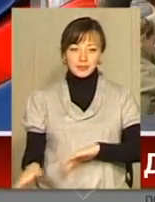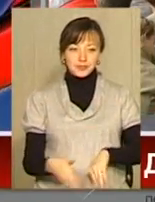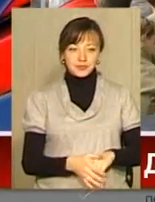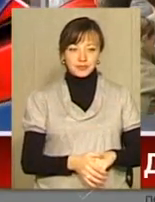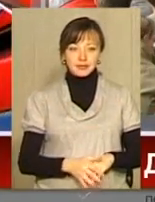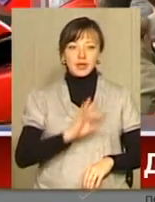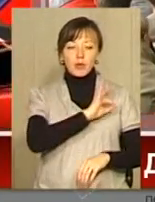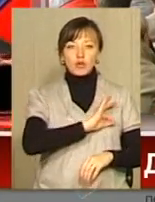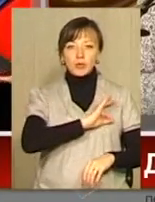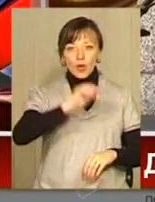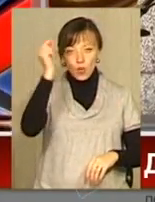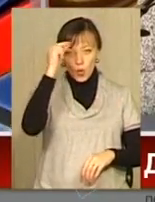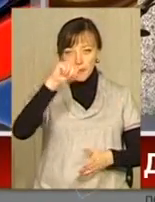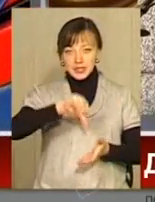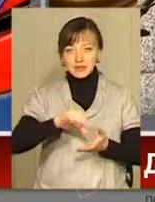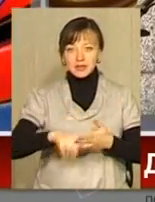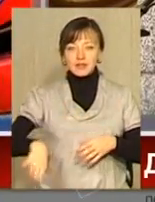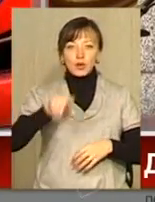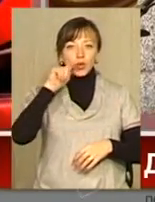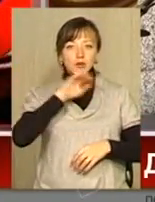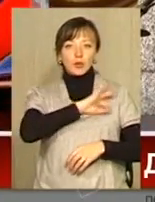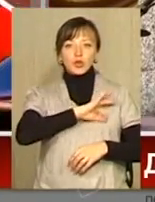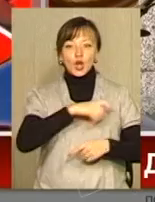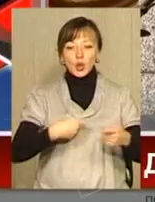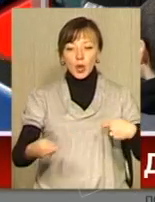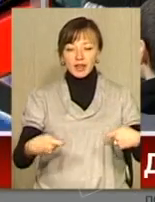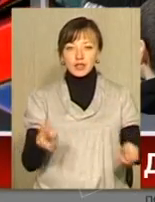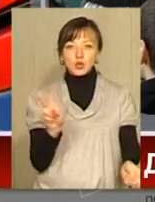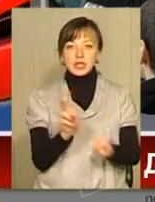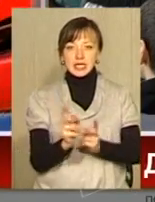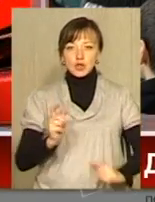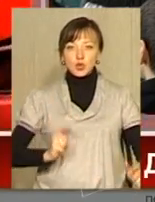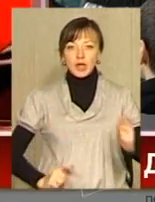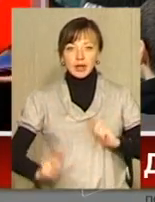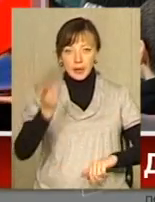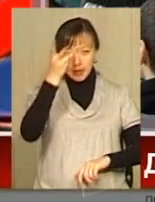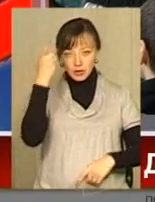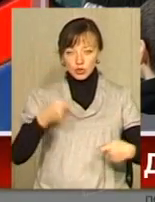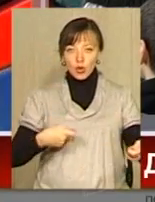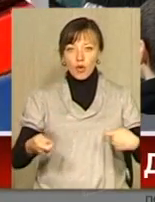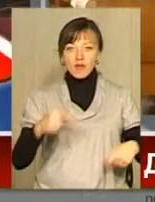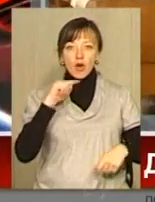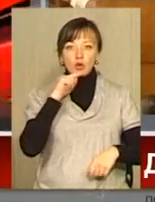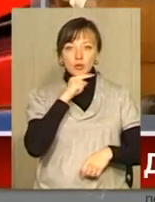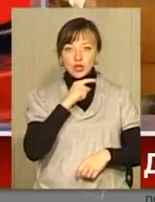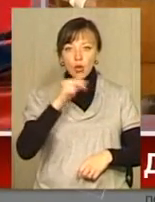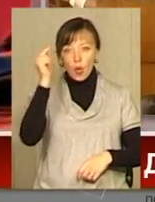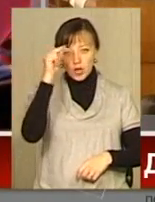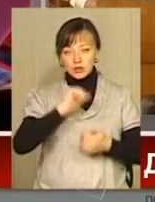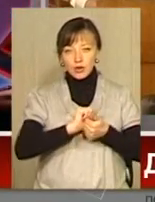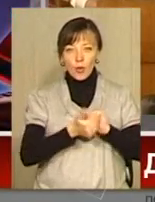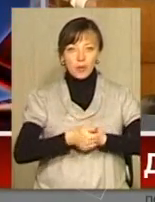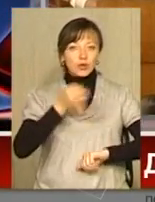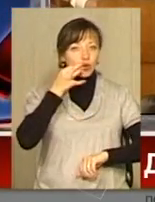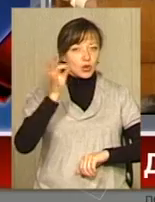Профспілковий урок. Представники Всеукраїнської профспілки торгівлі зустрілися студентами Хмельницького торгово-економічного коледжу для обміну